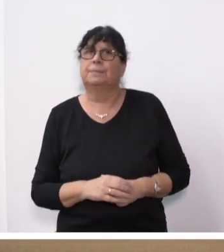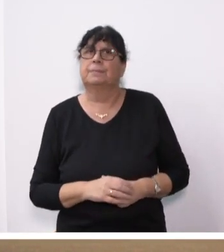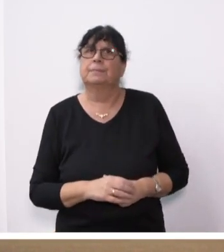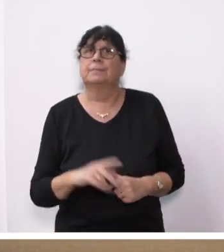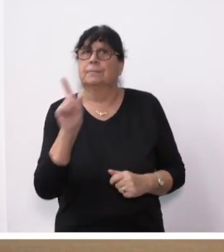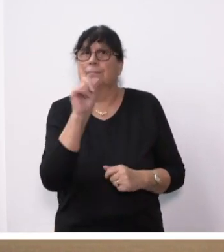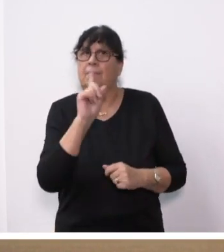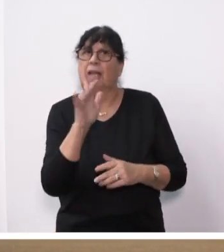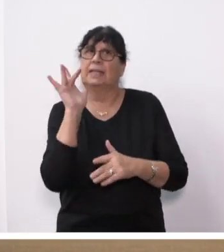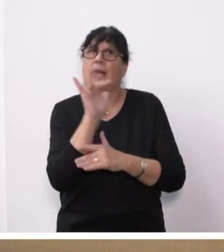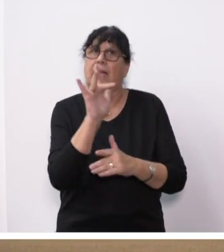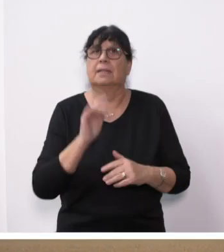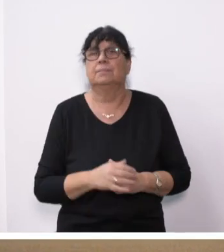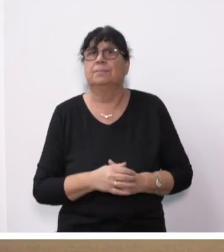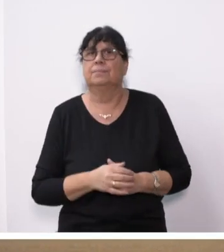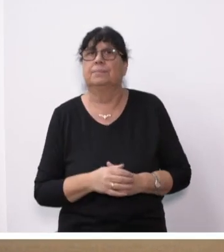Wer ist dagegen?